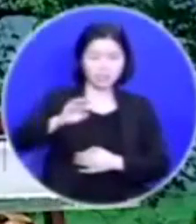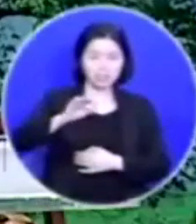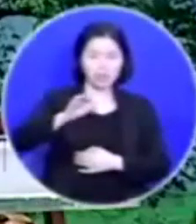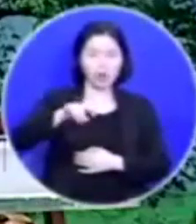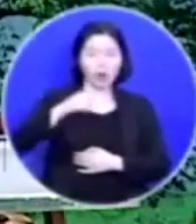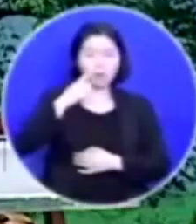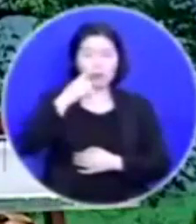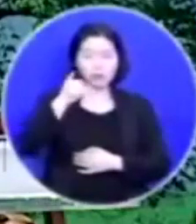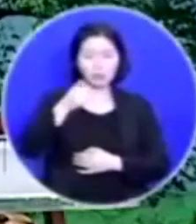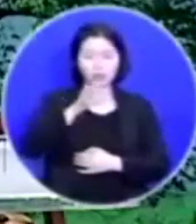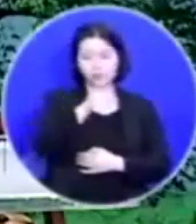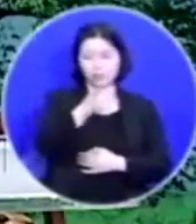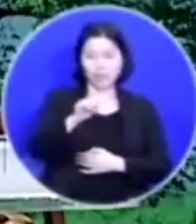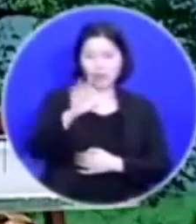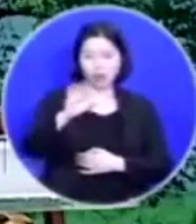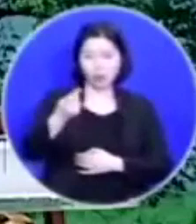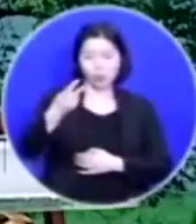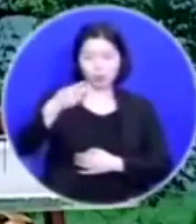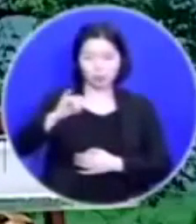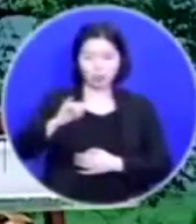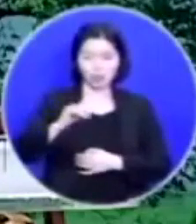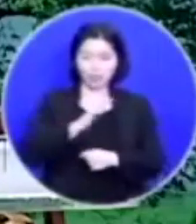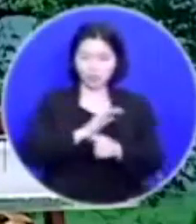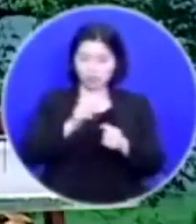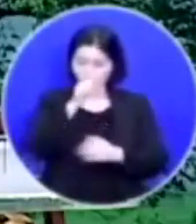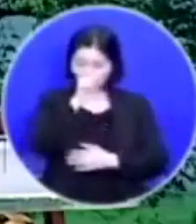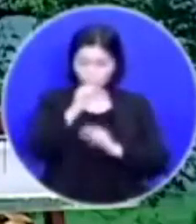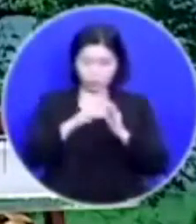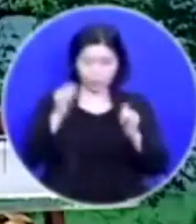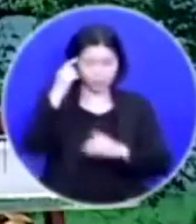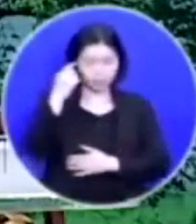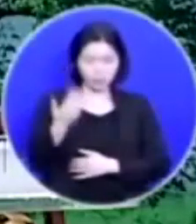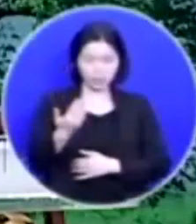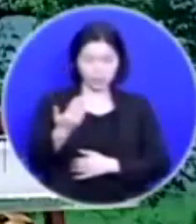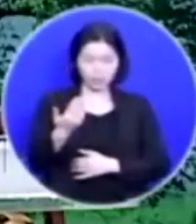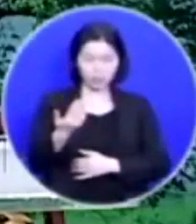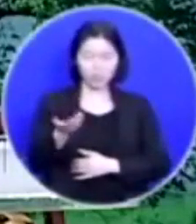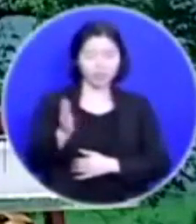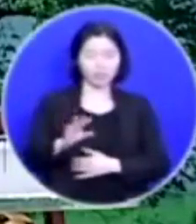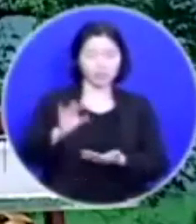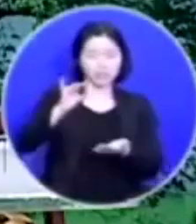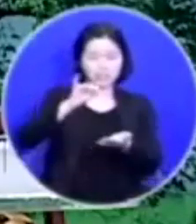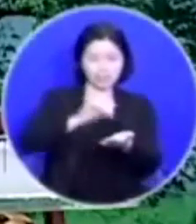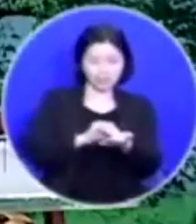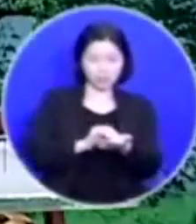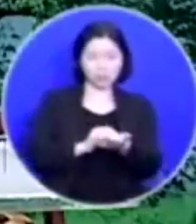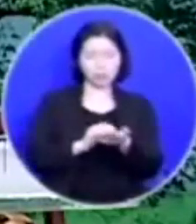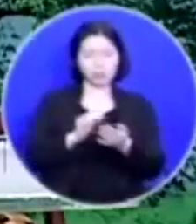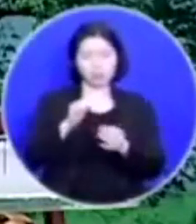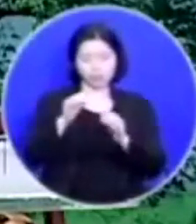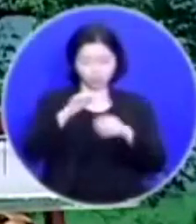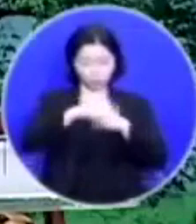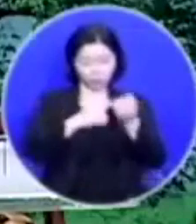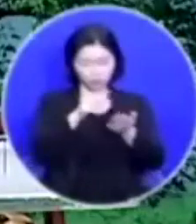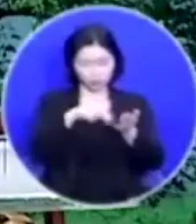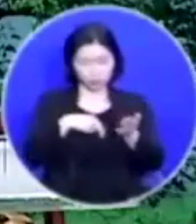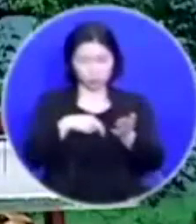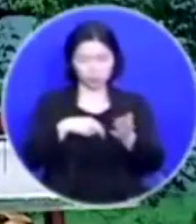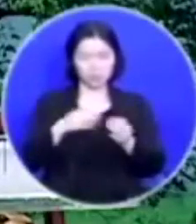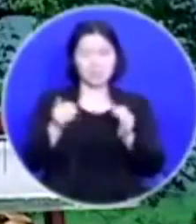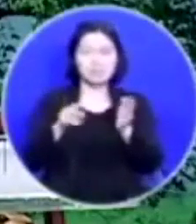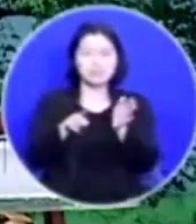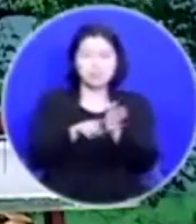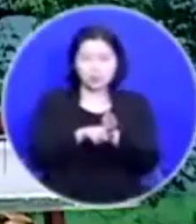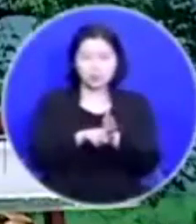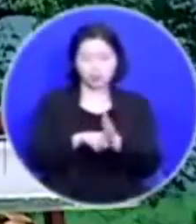사람이었기 때문이겠습니까? 그 루시를 읽어보면 그 나오미는 신앙적으로 실패자입니다